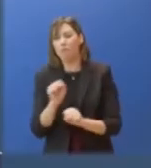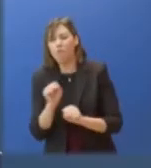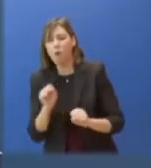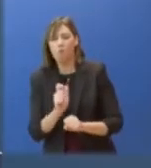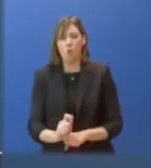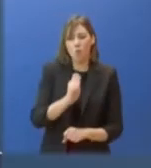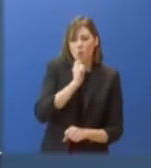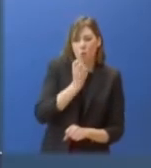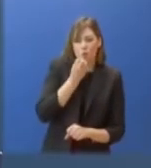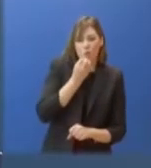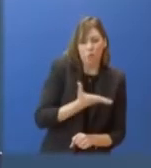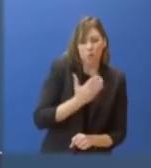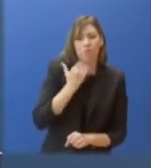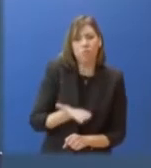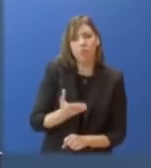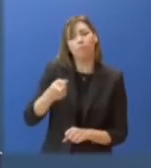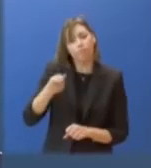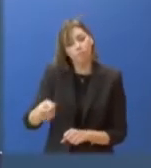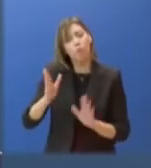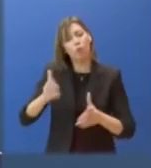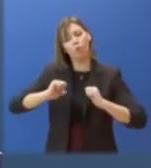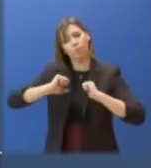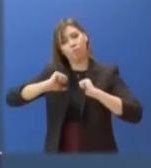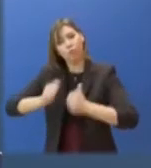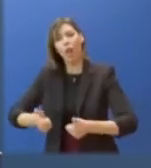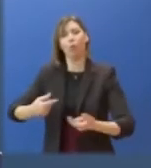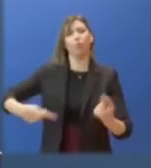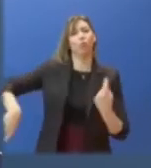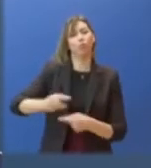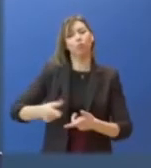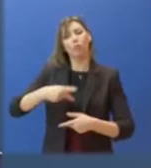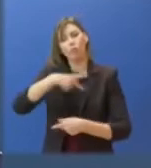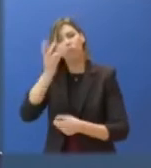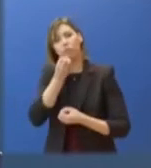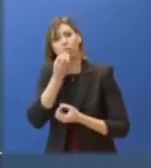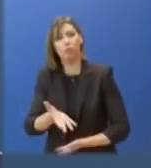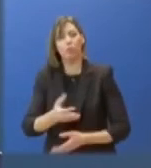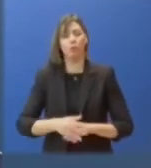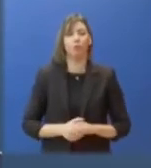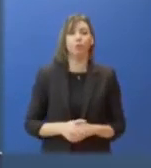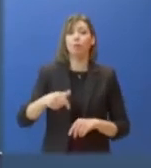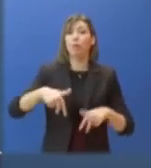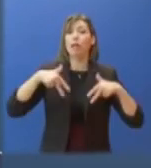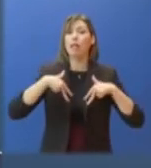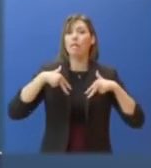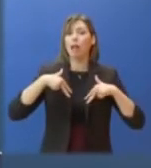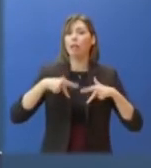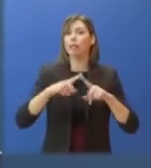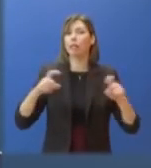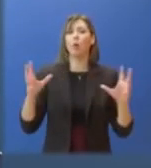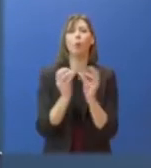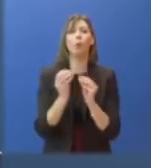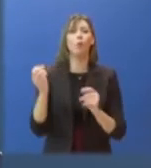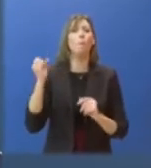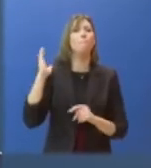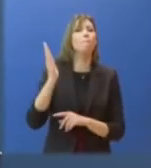Ανάμεσα στα άλλα, κυβέρνηση τροποποίησε τον ποινικό κώδικα και αυστηροποίησε τις ποινές για τα δικήματα της ανθρωποκτονίας αλλά και